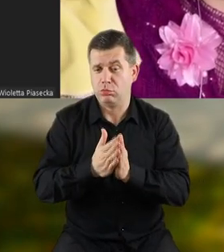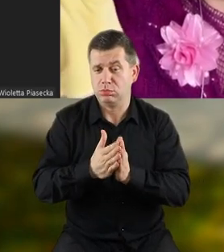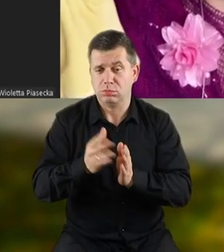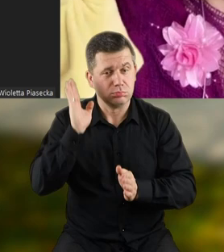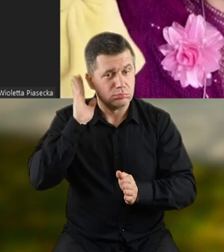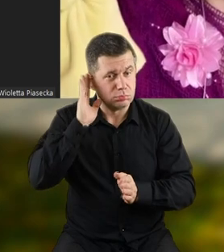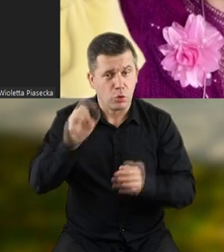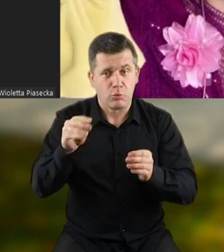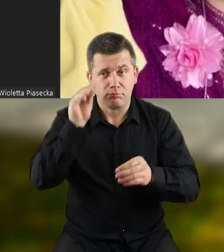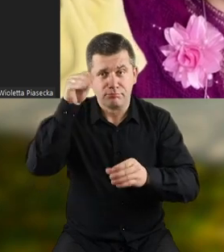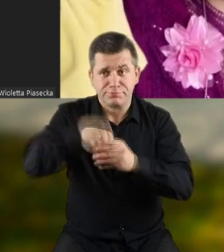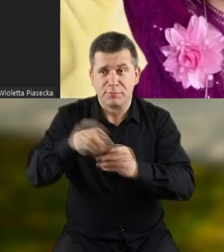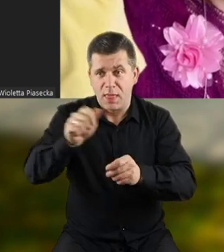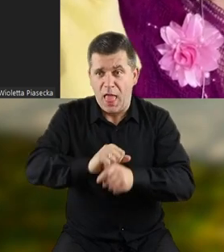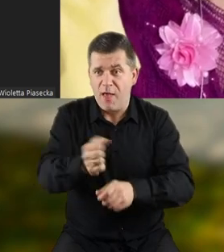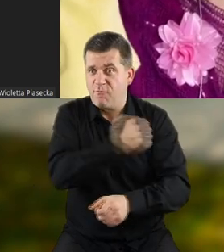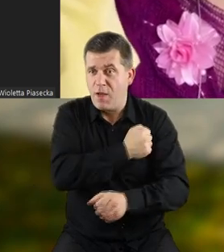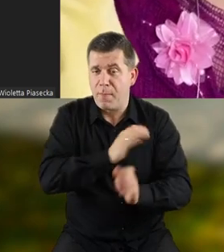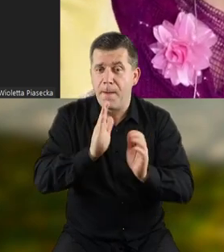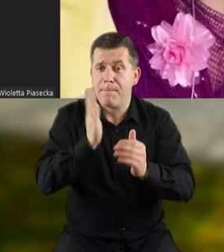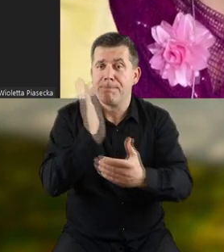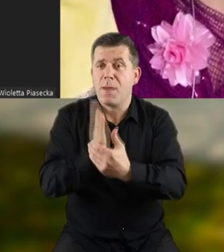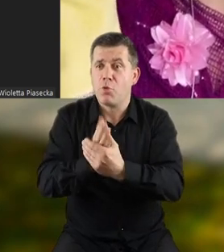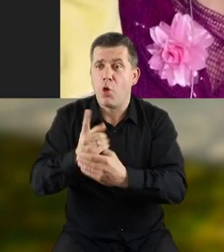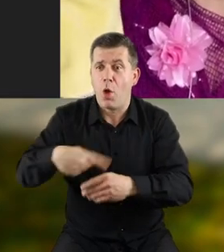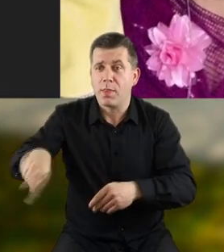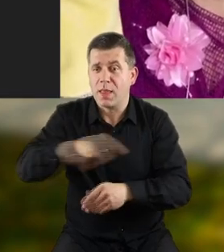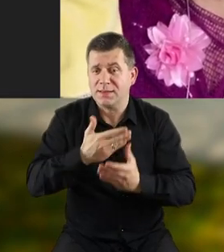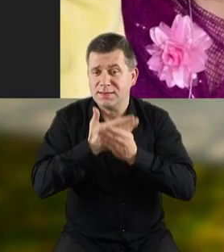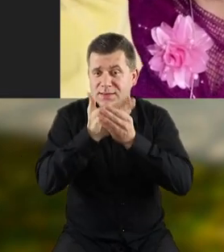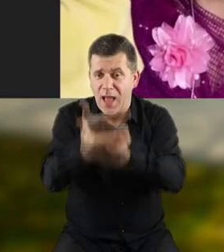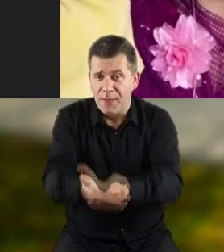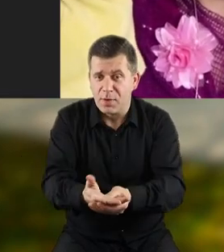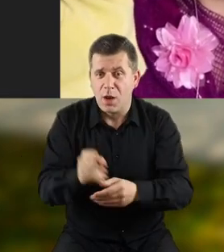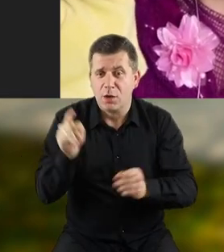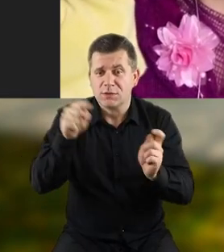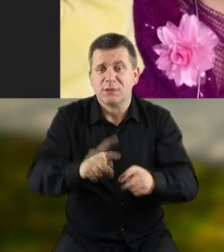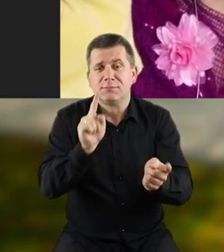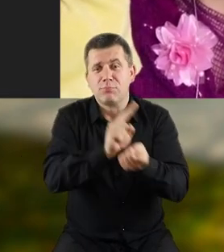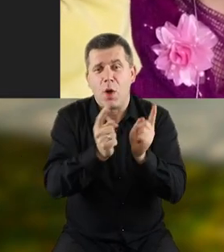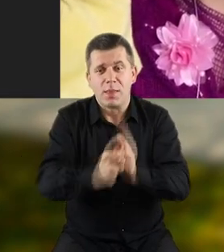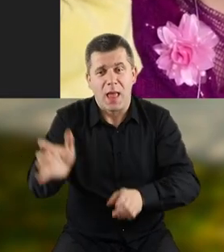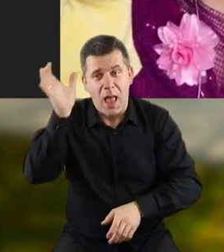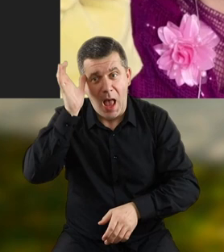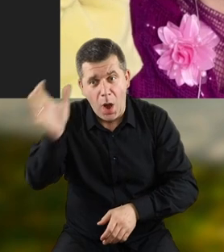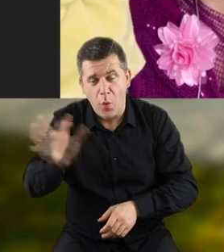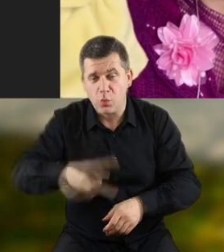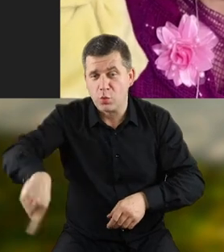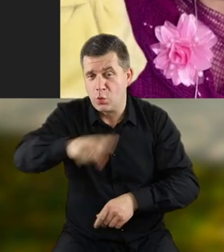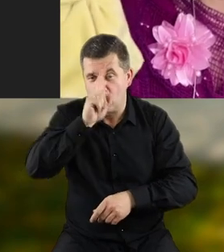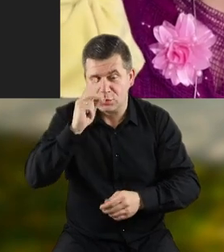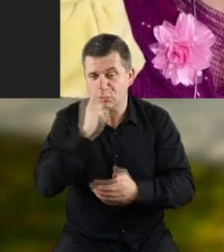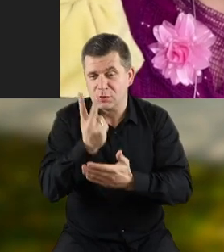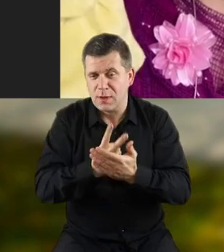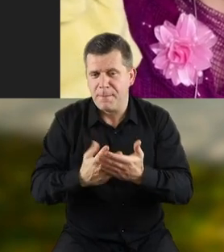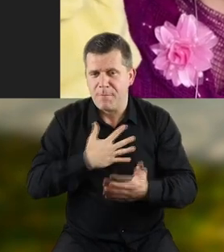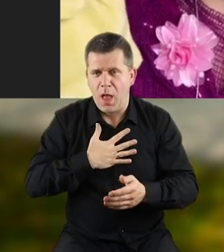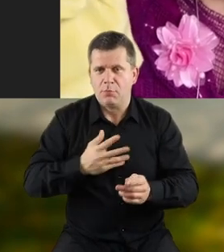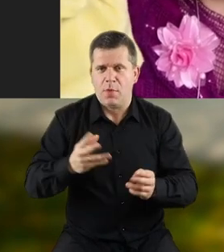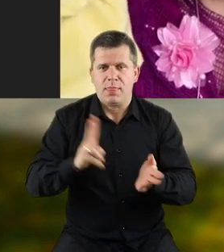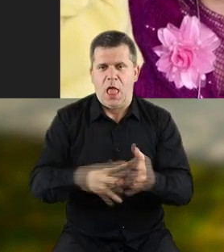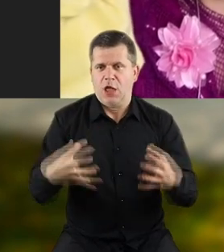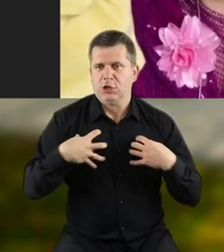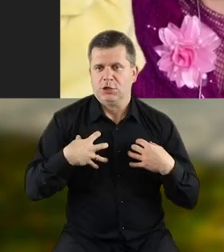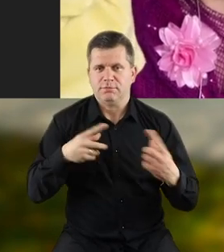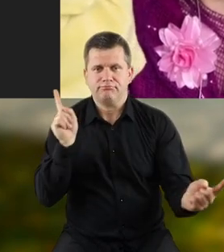książeczki trafiły do bibliotek i biblioteki zaczęły mnie zapraszać na spotkanie autorskie z czytelnikami i miałam taki